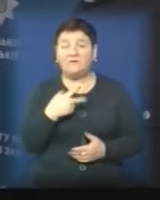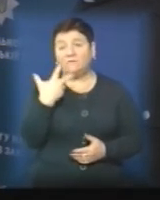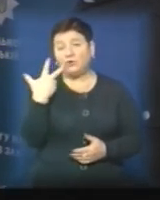до 10 років.